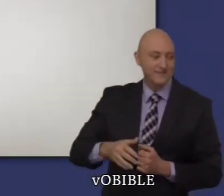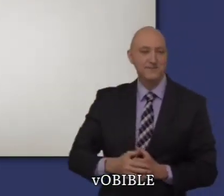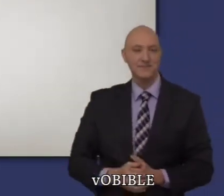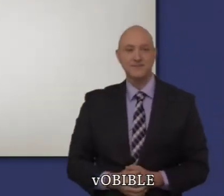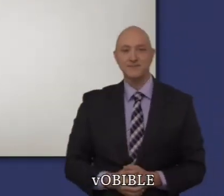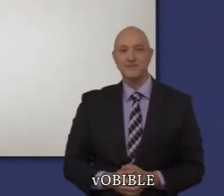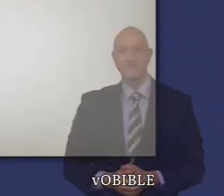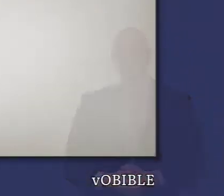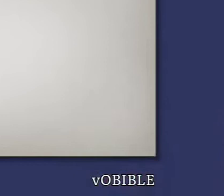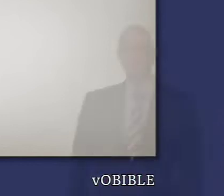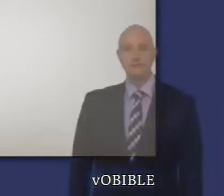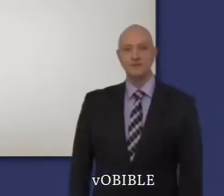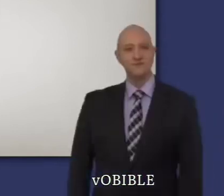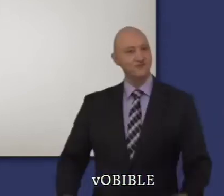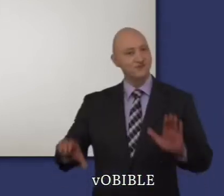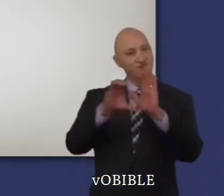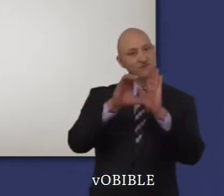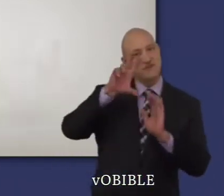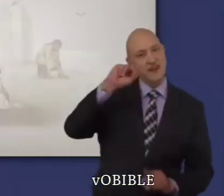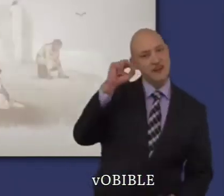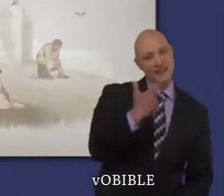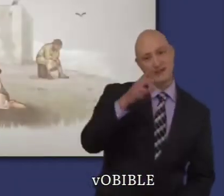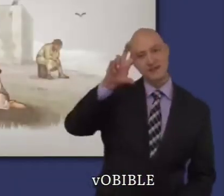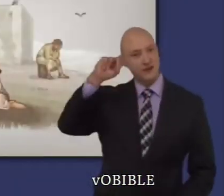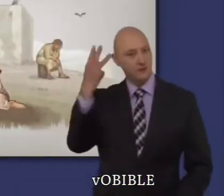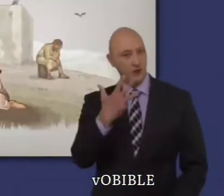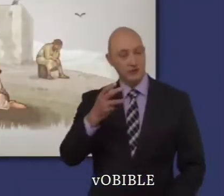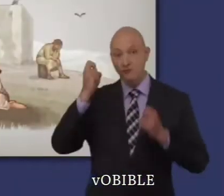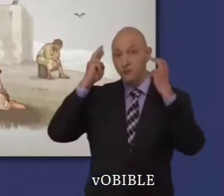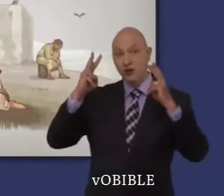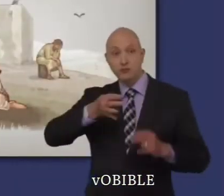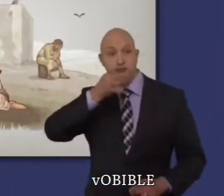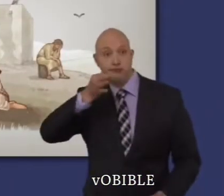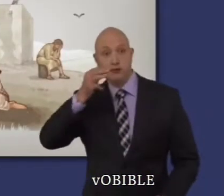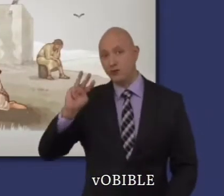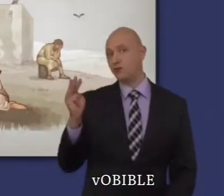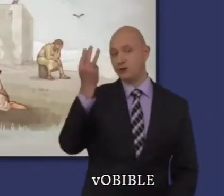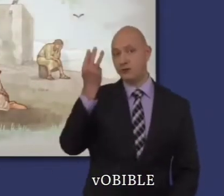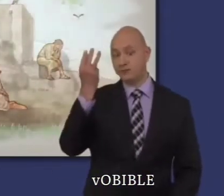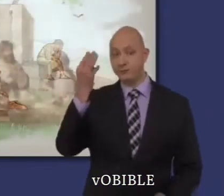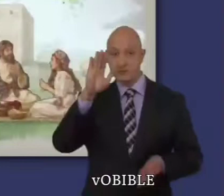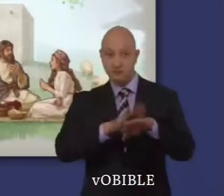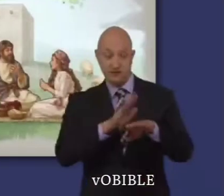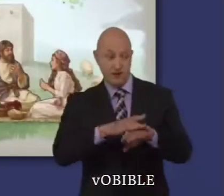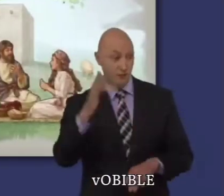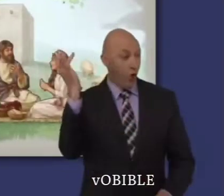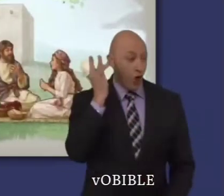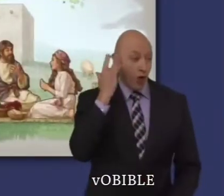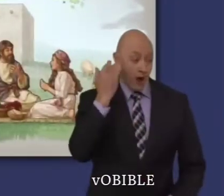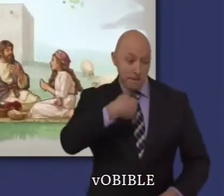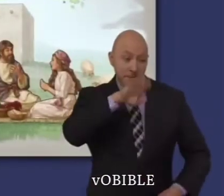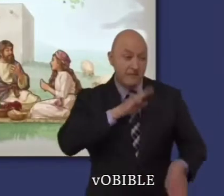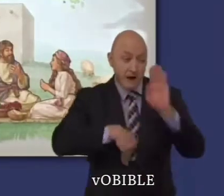Le troisième discours au chapitre 27 et 28 expose les malédictions qui découlent de la désobéissance et les bénédictions qui